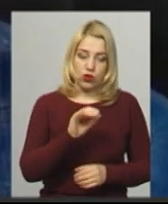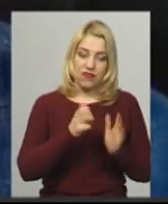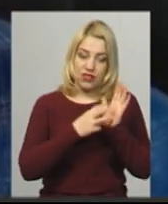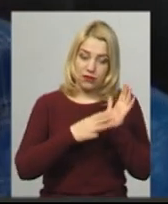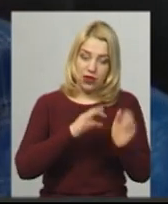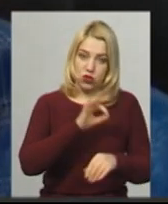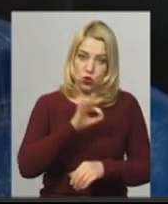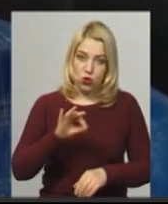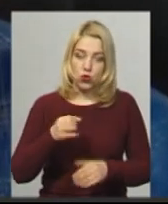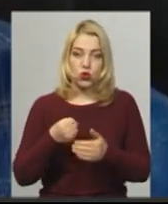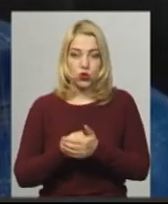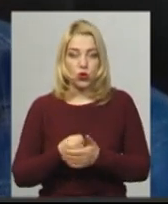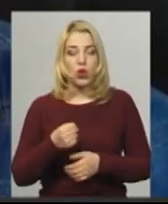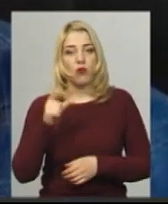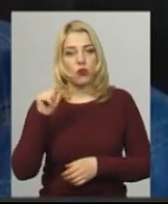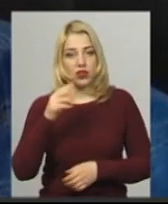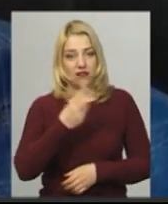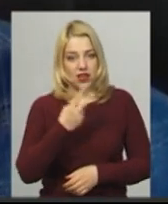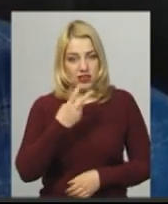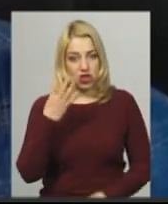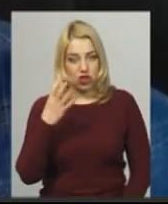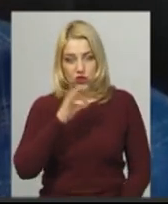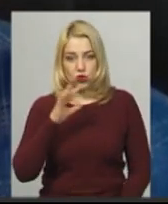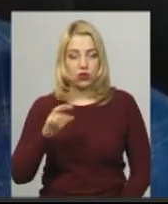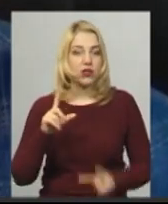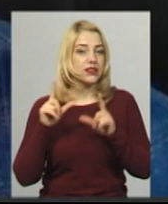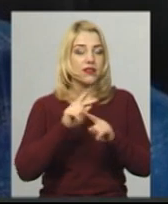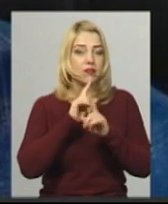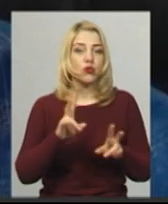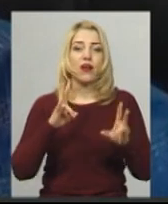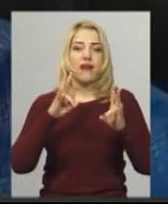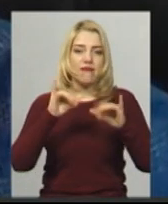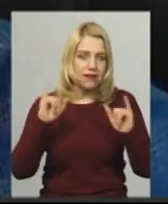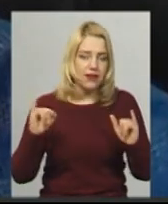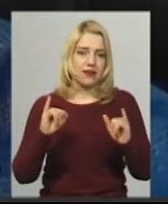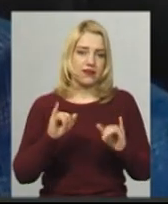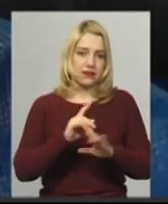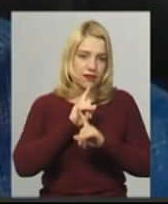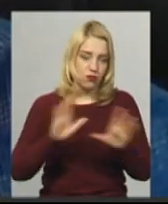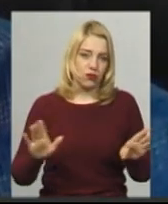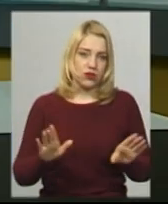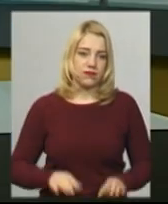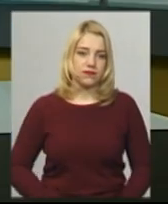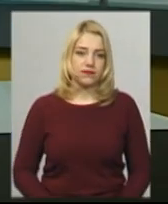понеділка їздити не будуть. Фактично жодного громадського транспорту в ці дні не буде.